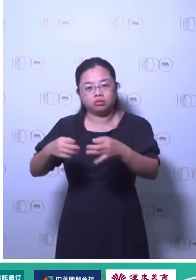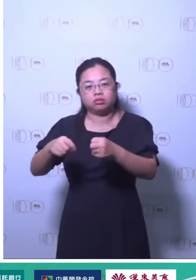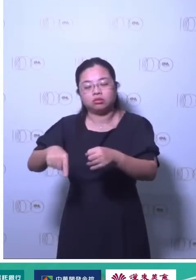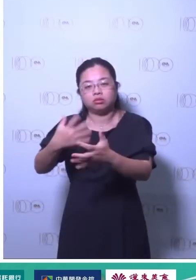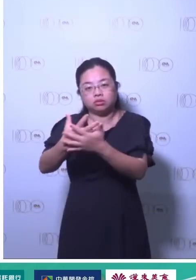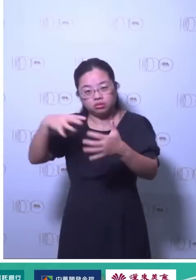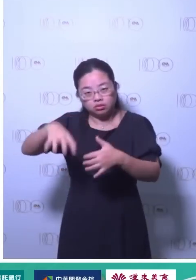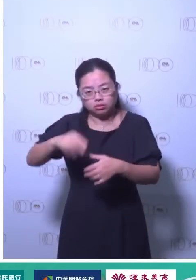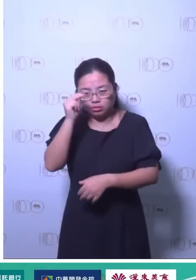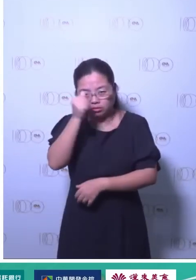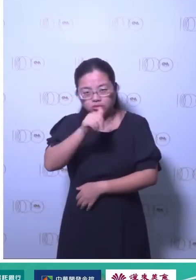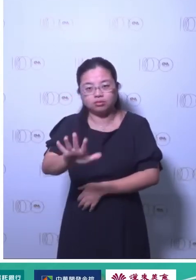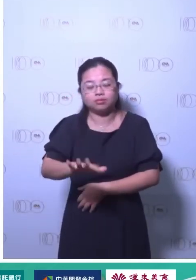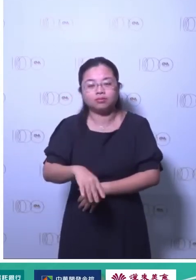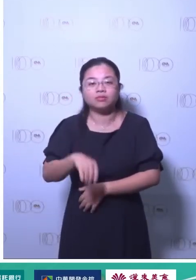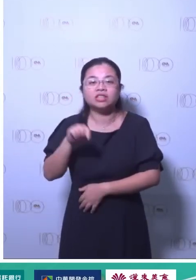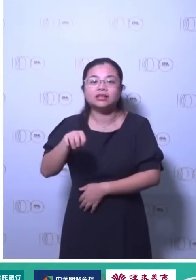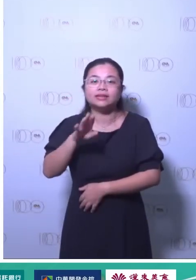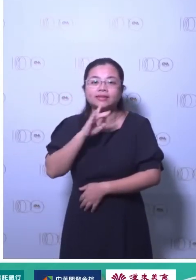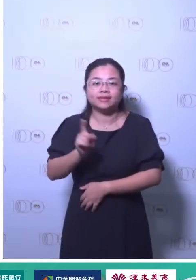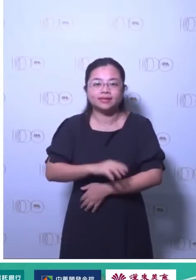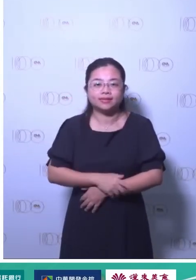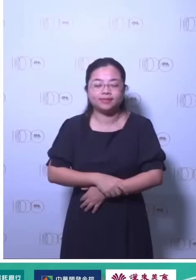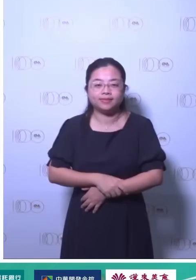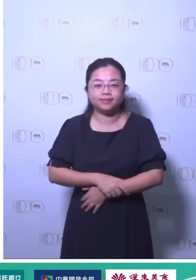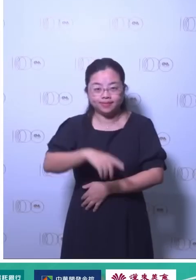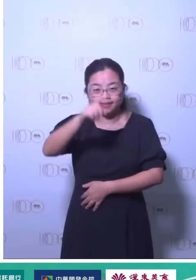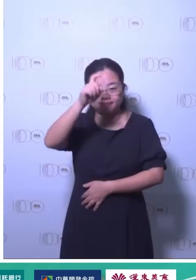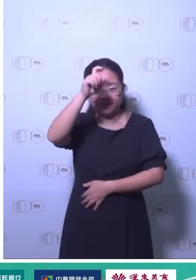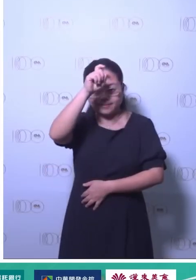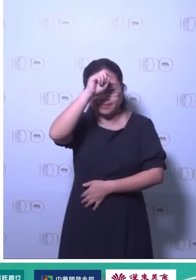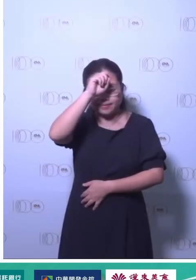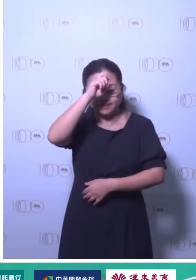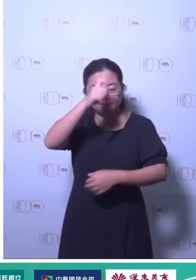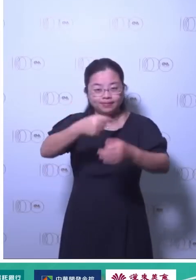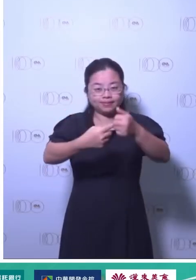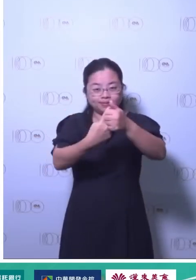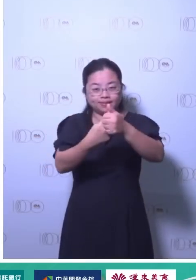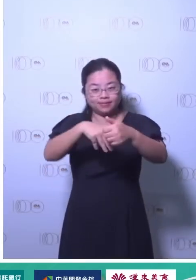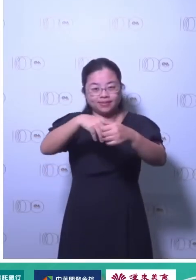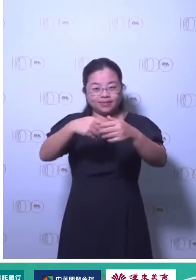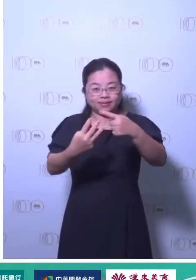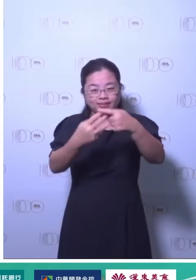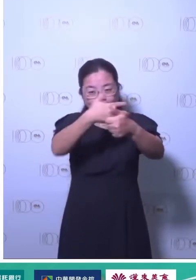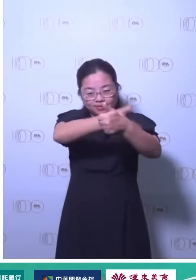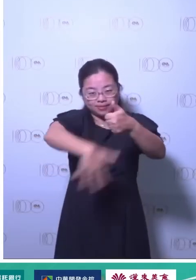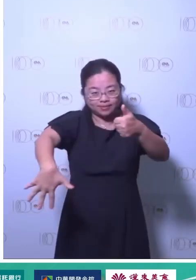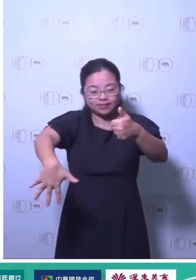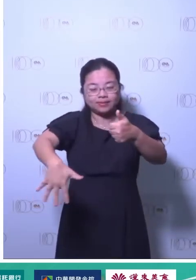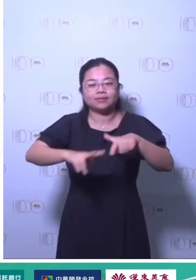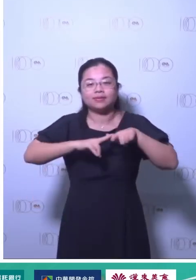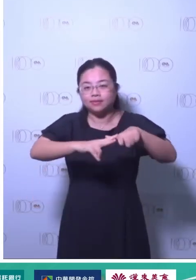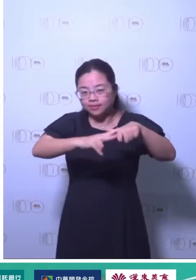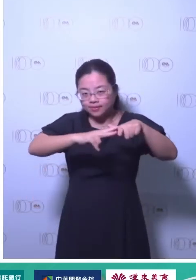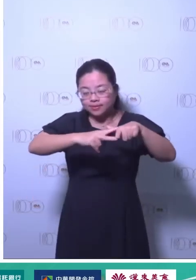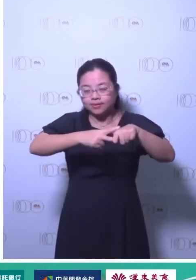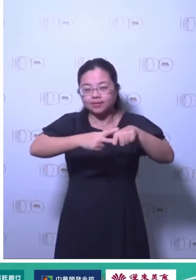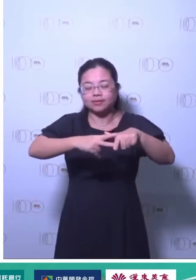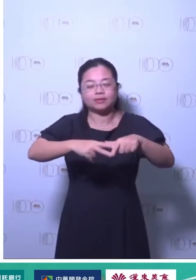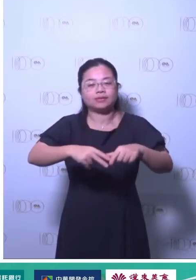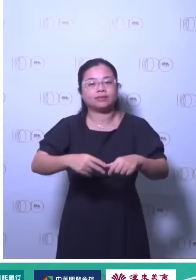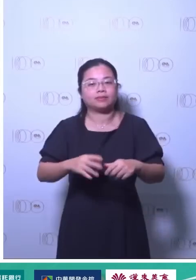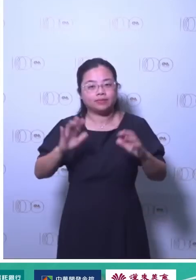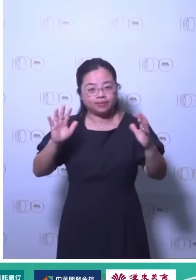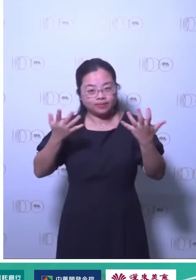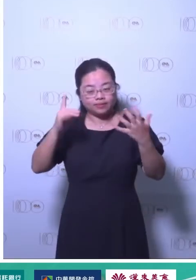很认真他们这个网站是刚做好跟着这本书一起做就是我们在做的过程里面同时我在讨论